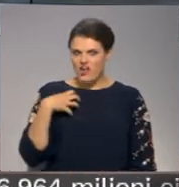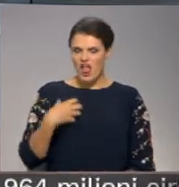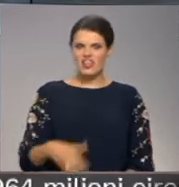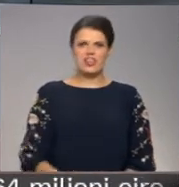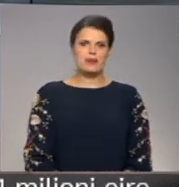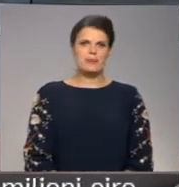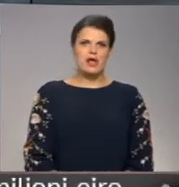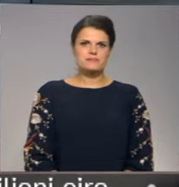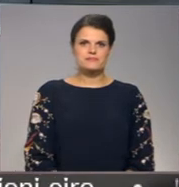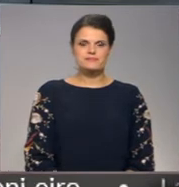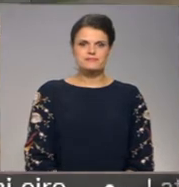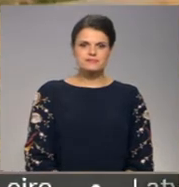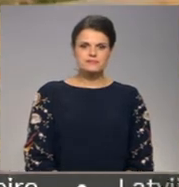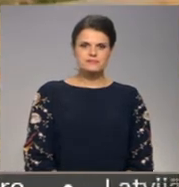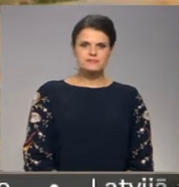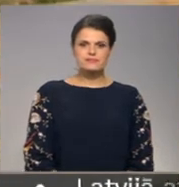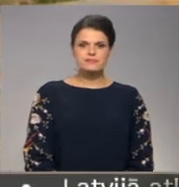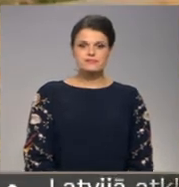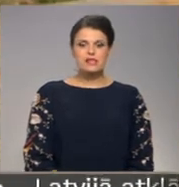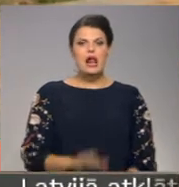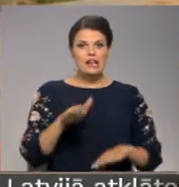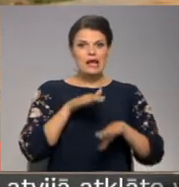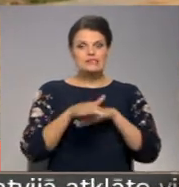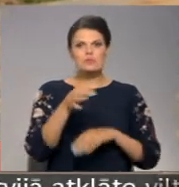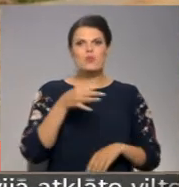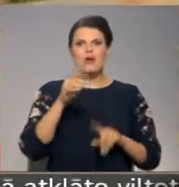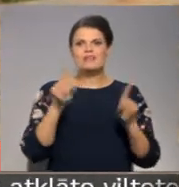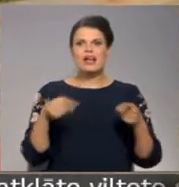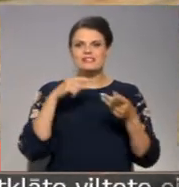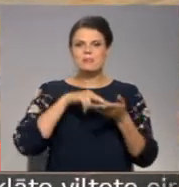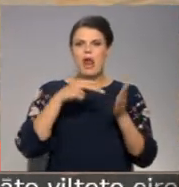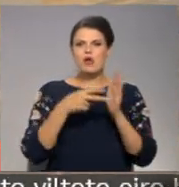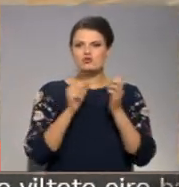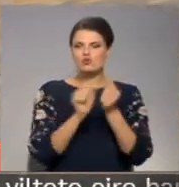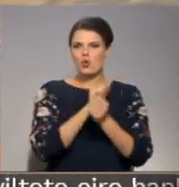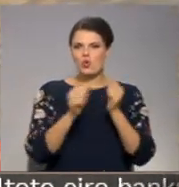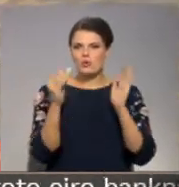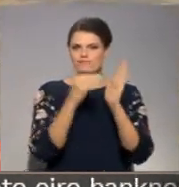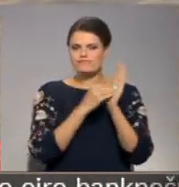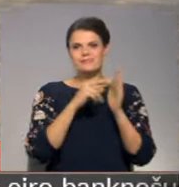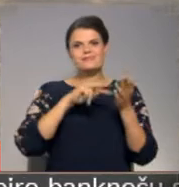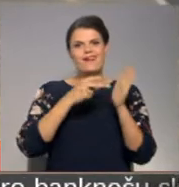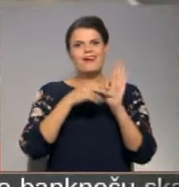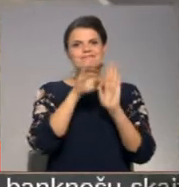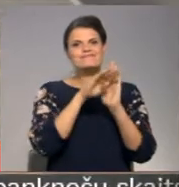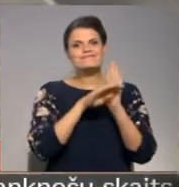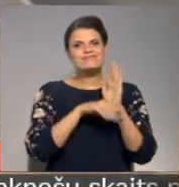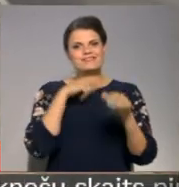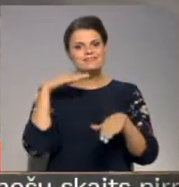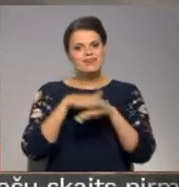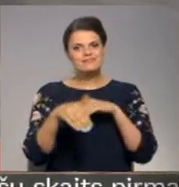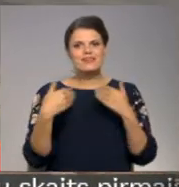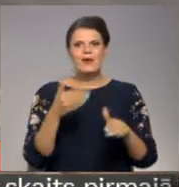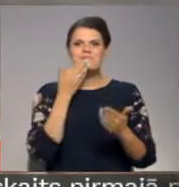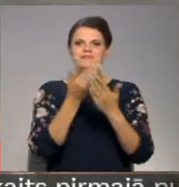Vidzemes TV kolēģi. Lai izpildītu novada attīstības plānošanas dokumentos ierakstītās ieceres un īstenotu jau